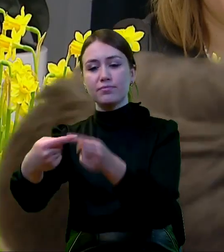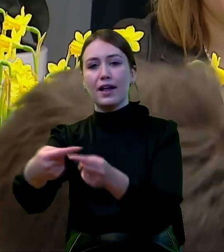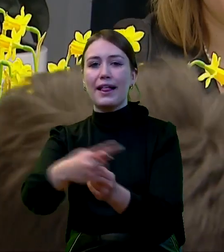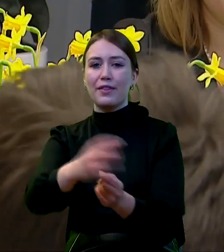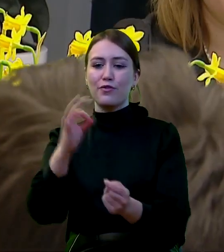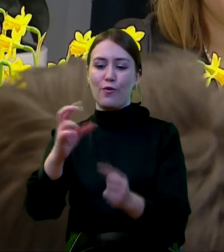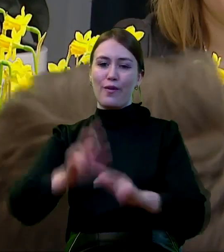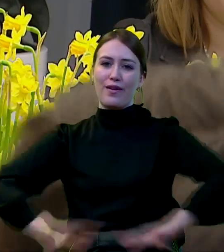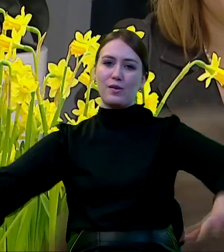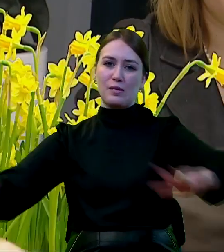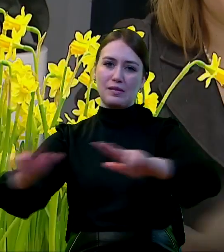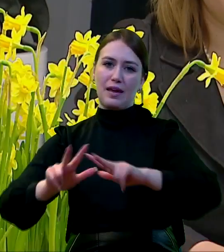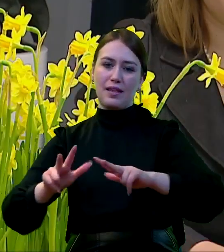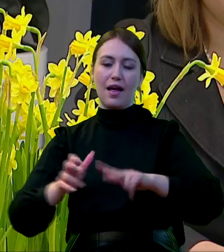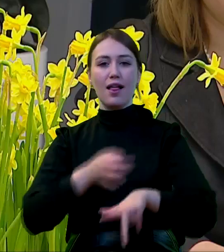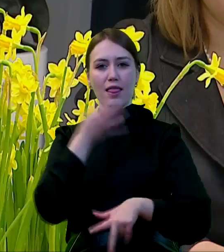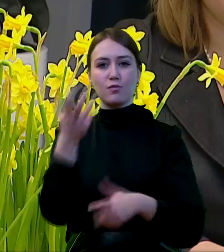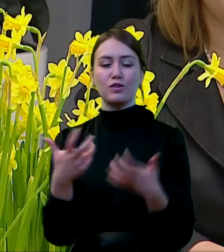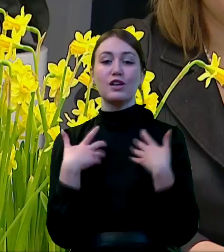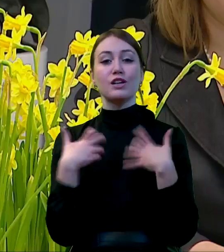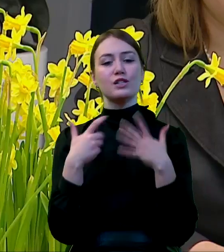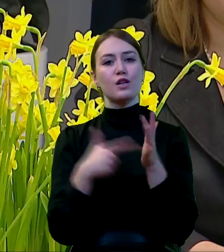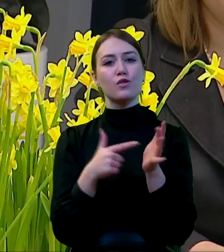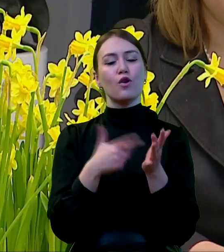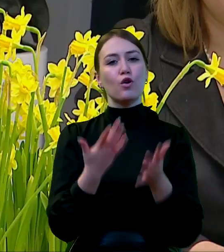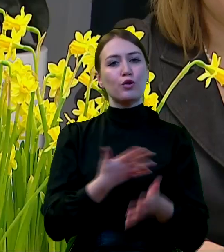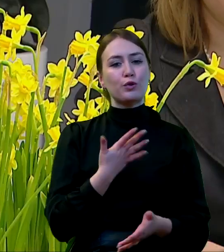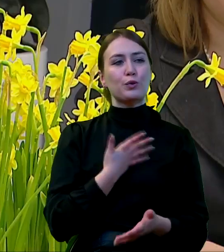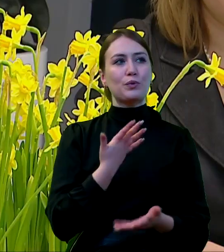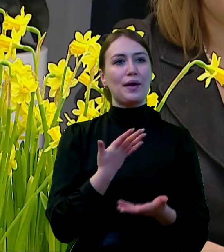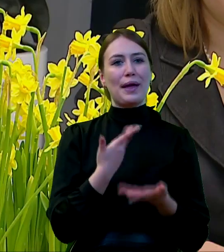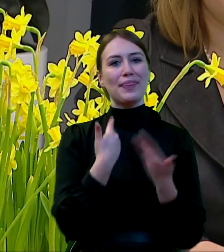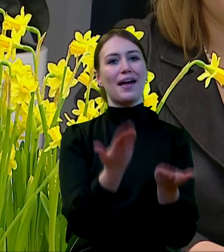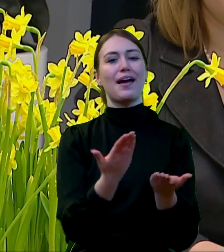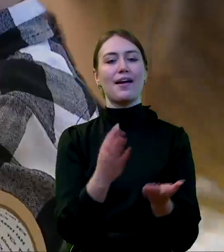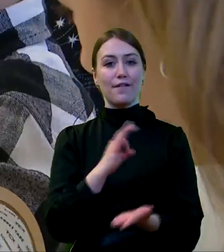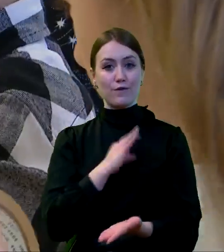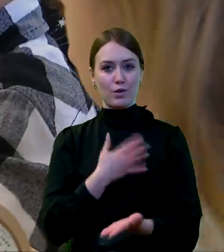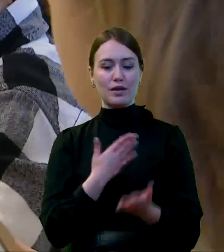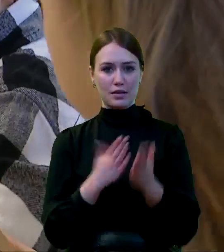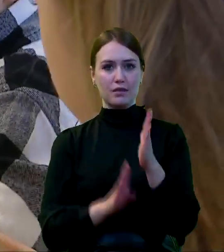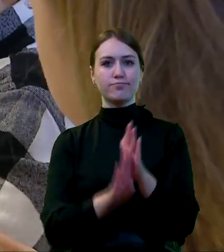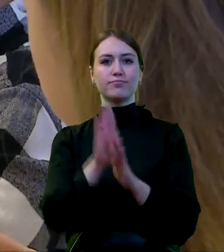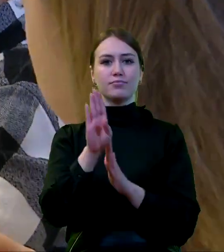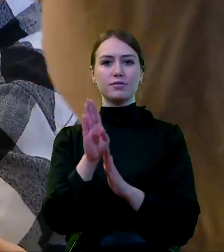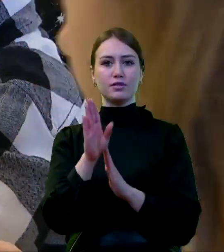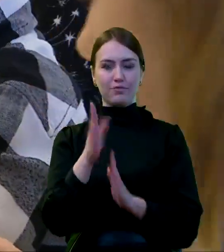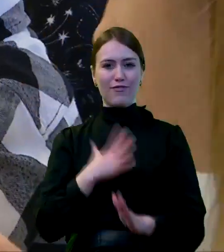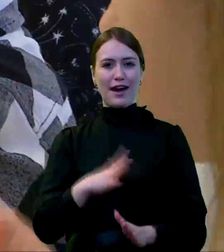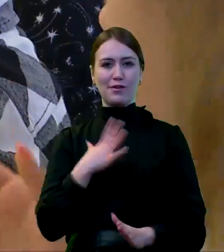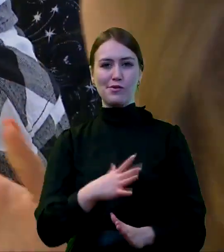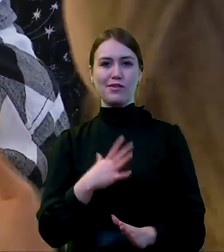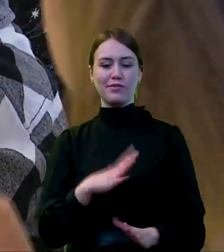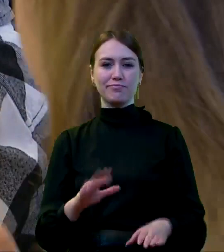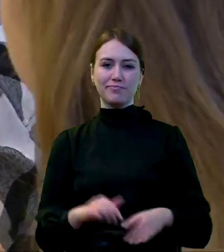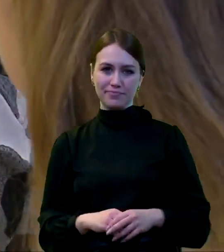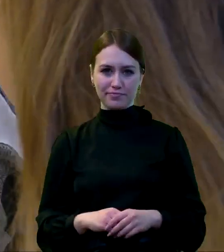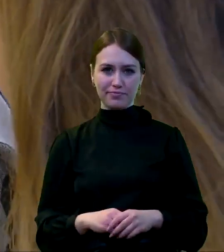ich rodzin. Daje to na pewno poczucie własnej wartości. Daje to również